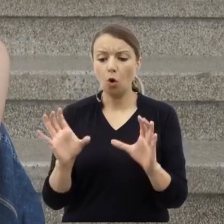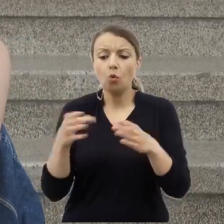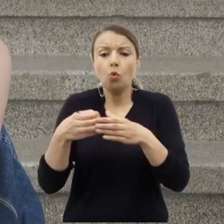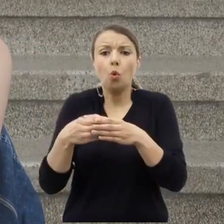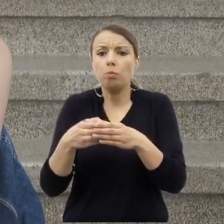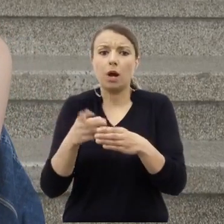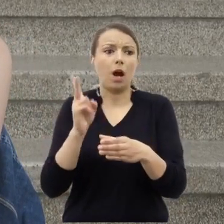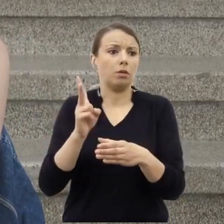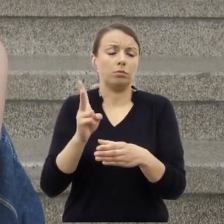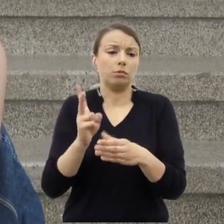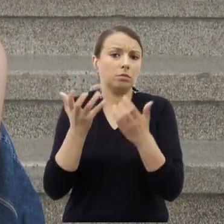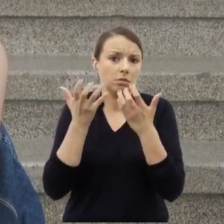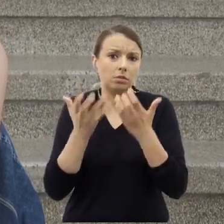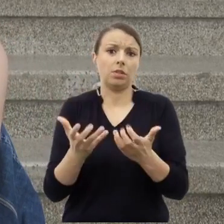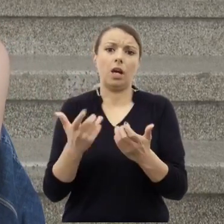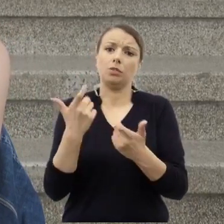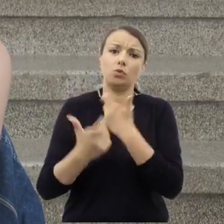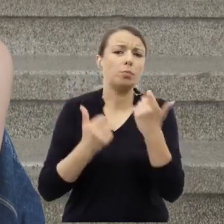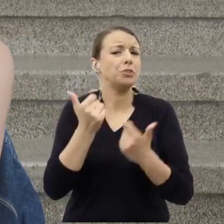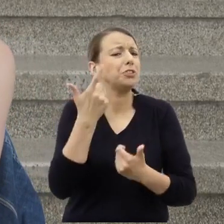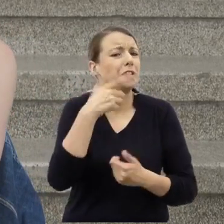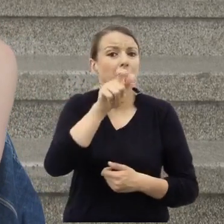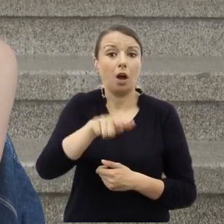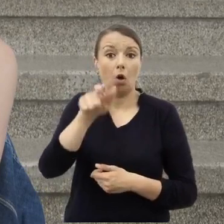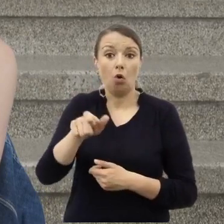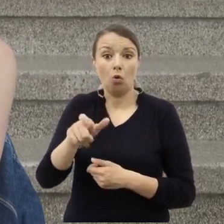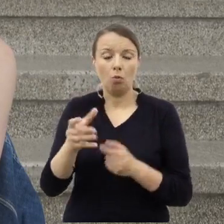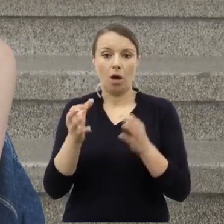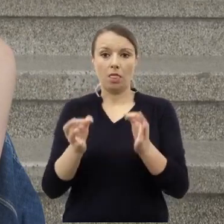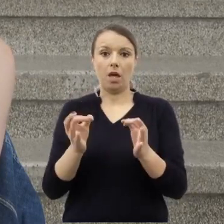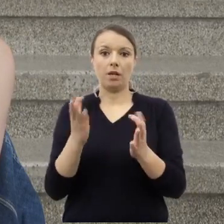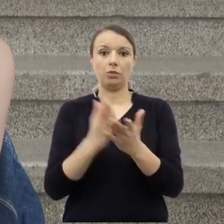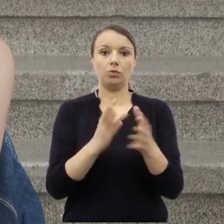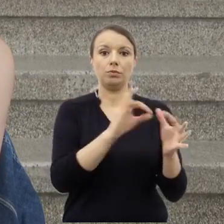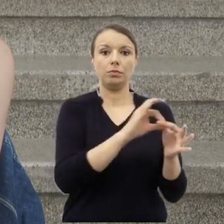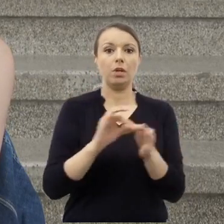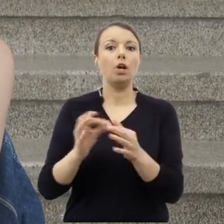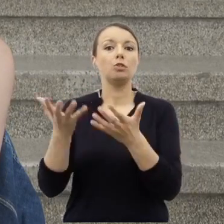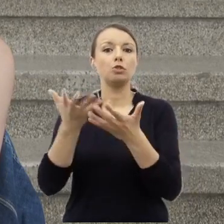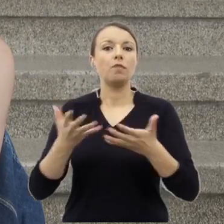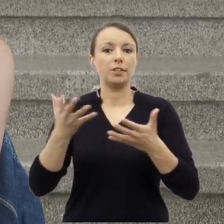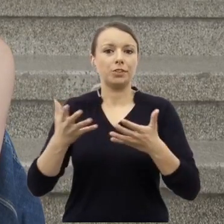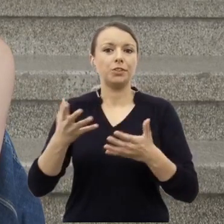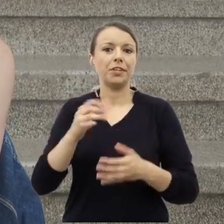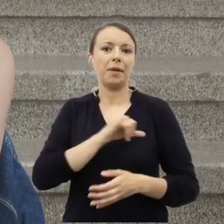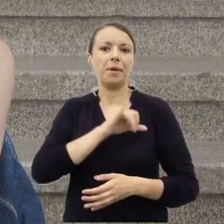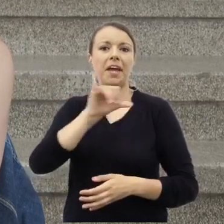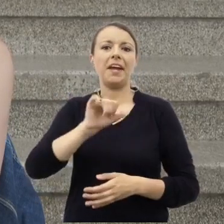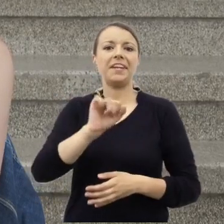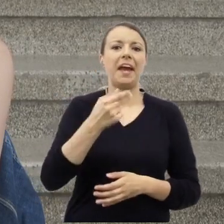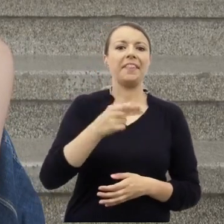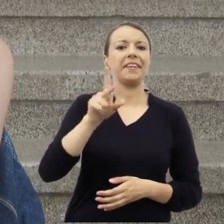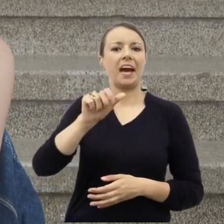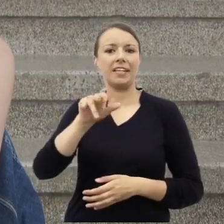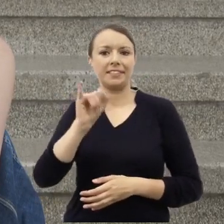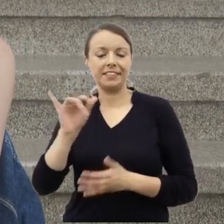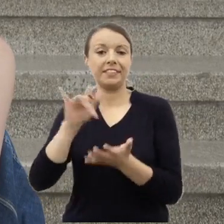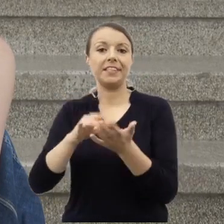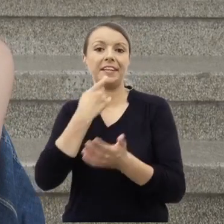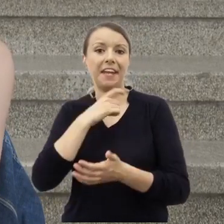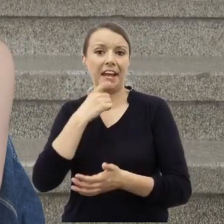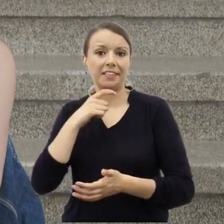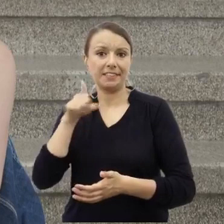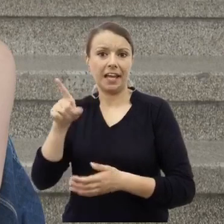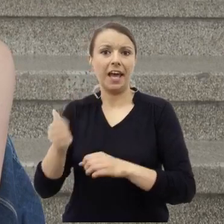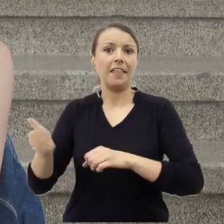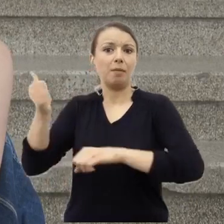dzisiaj wokół Stowarzyszenia imienia Jana Karskiego w Kielcach, którego Bogdan Białek jest